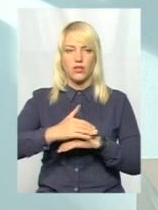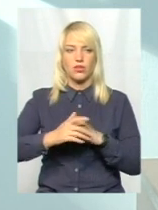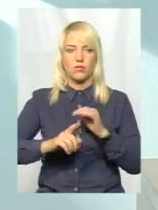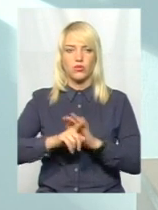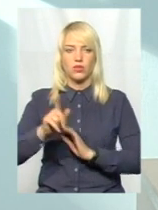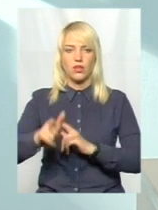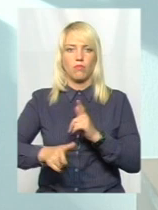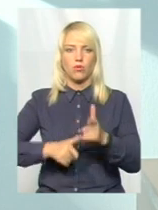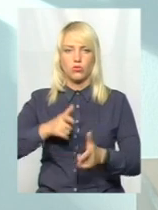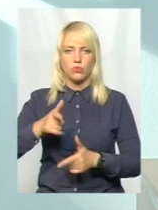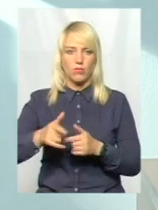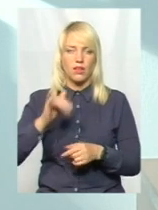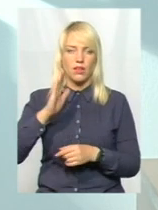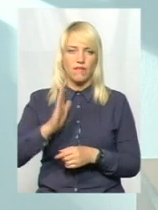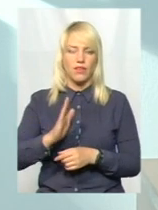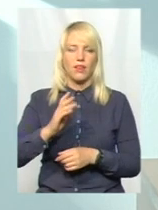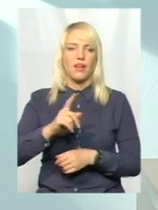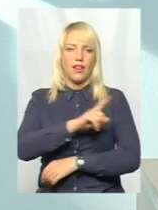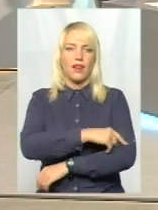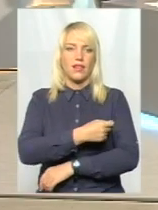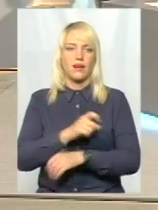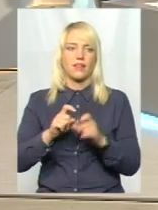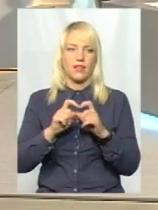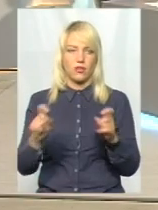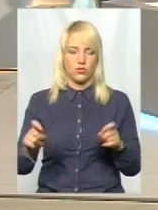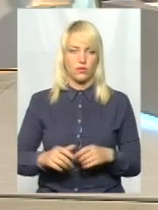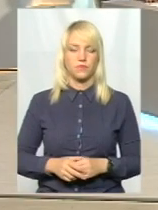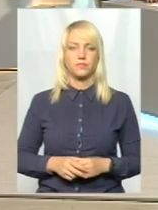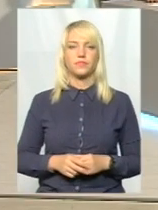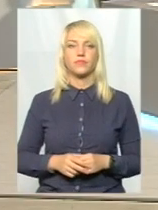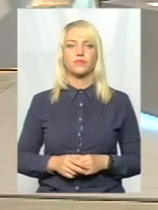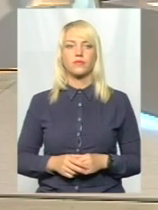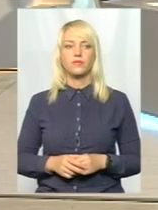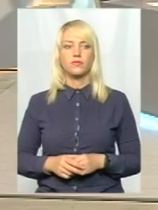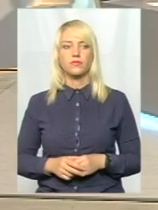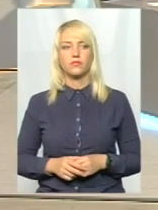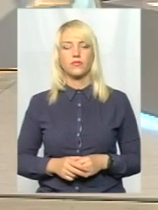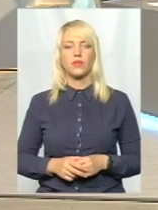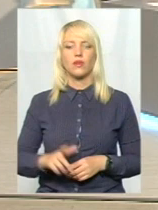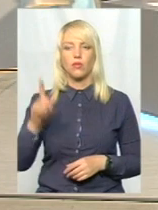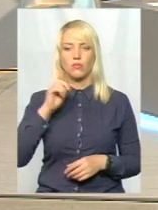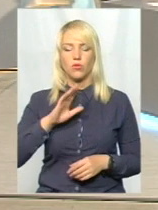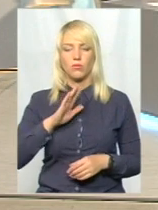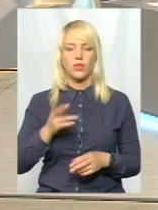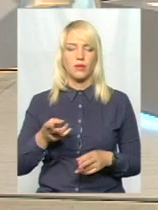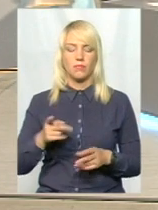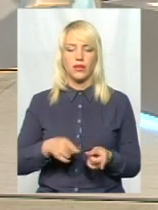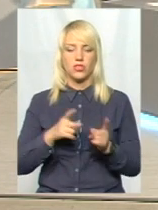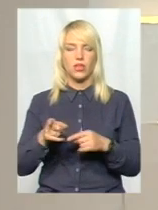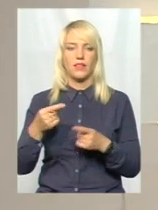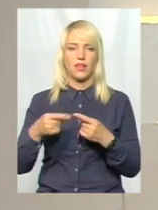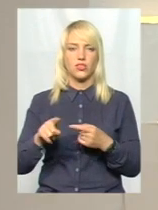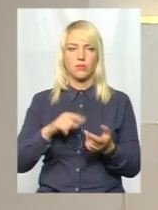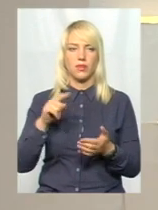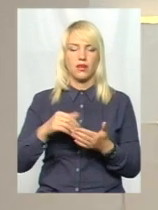поступати у лікарню. Ось тут ще, поки ми не прийшли до іншого питання, хотілося б